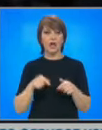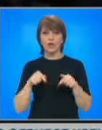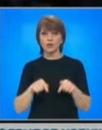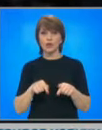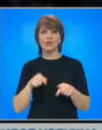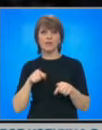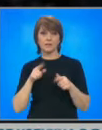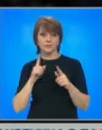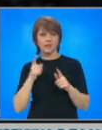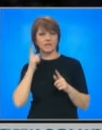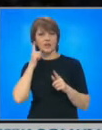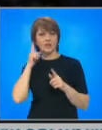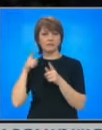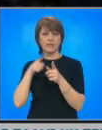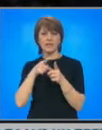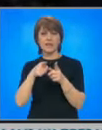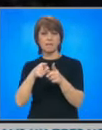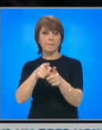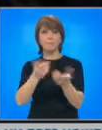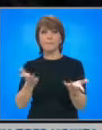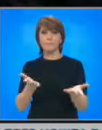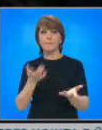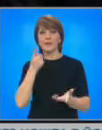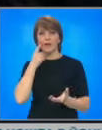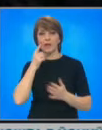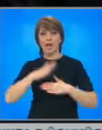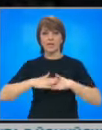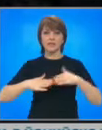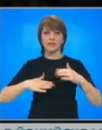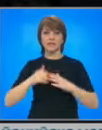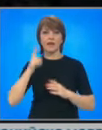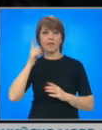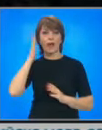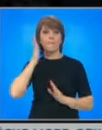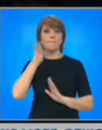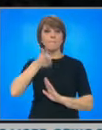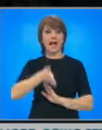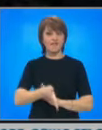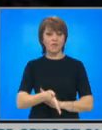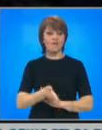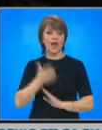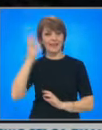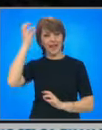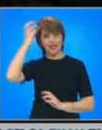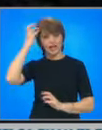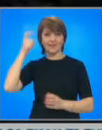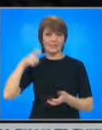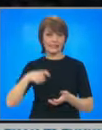трябва да се стремим да следваме, опитвайки се да изградим една правова държава с върховенството на закона.